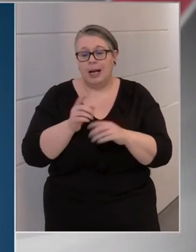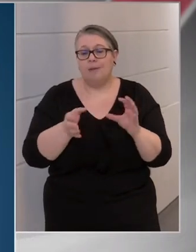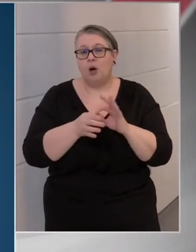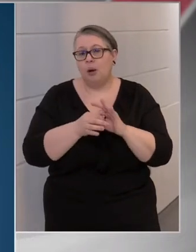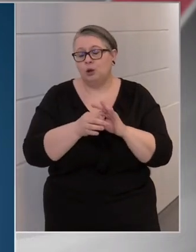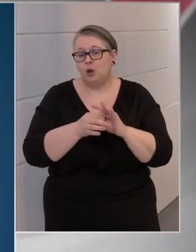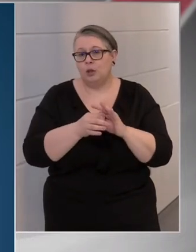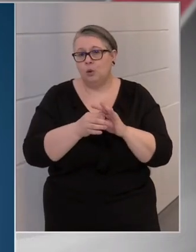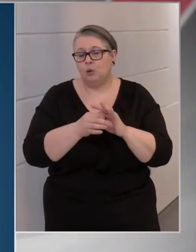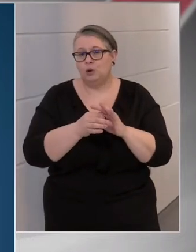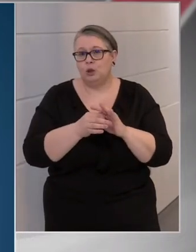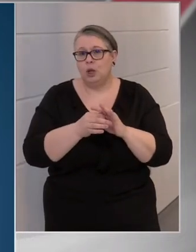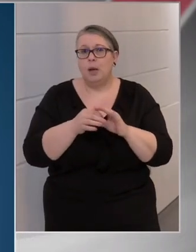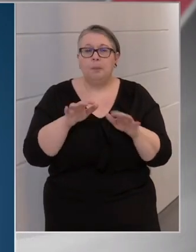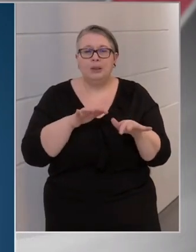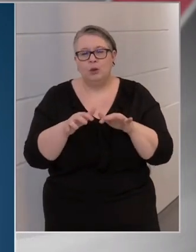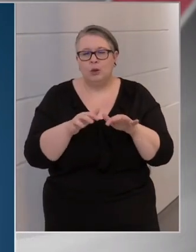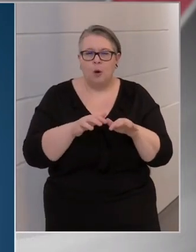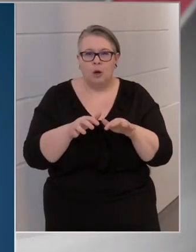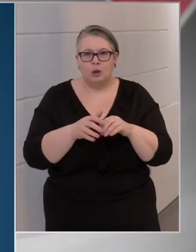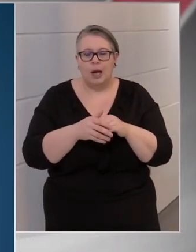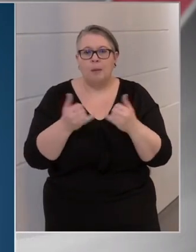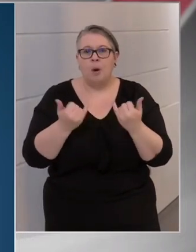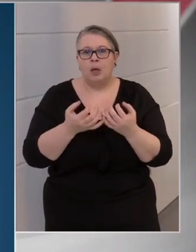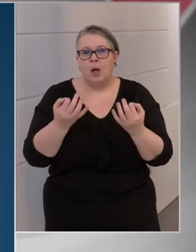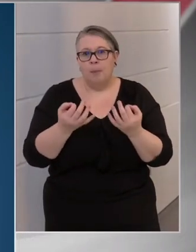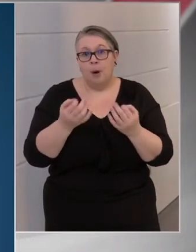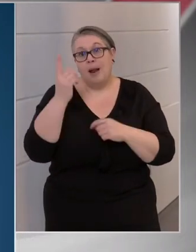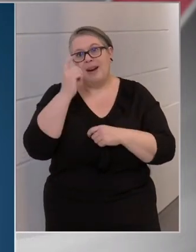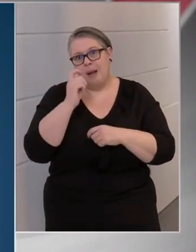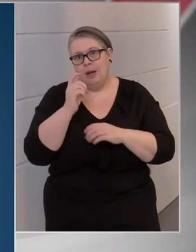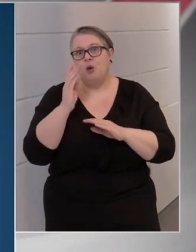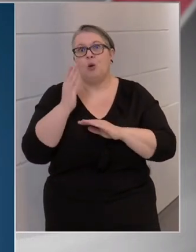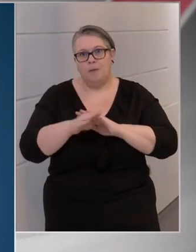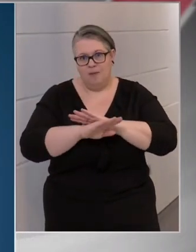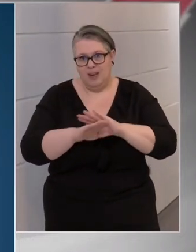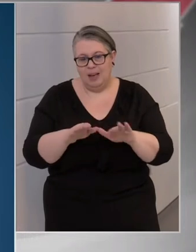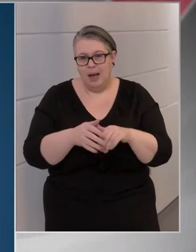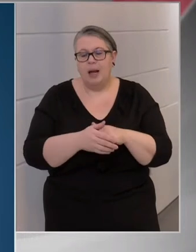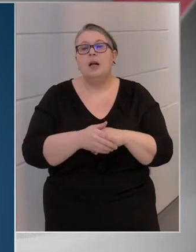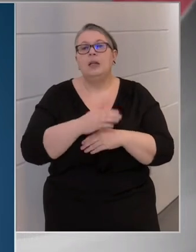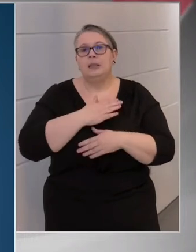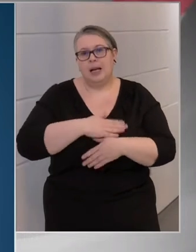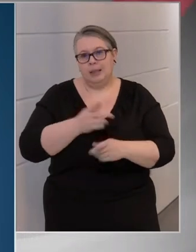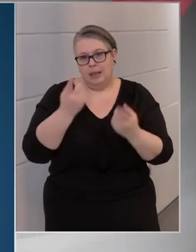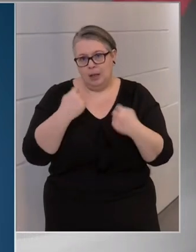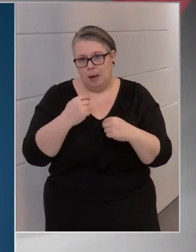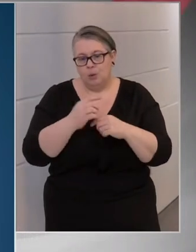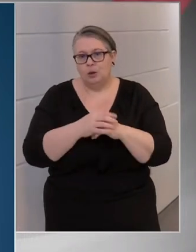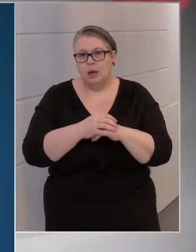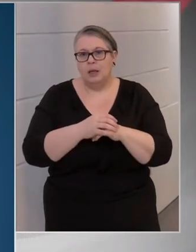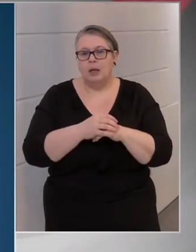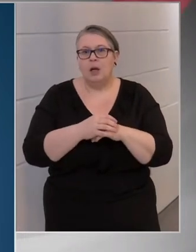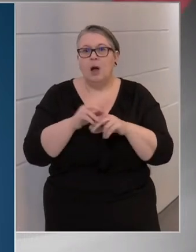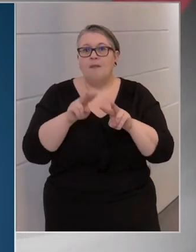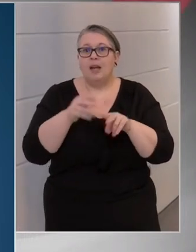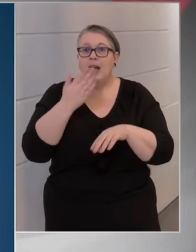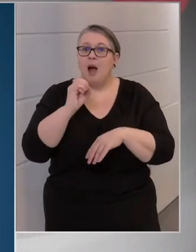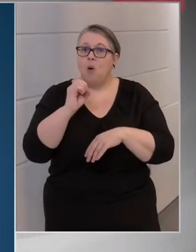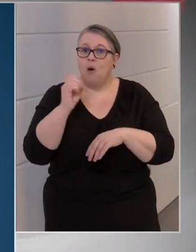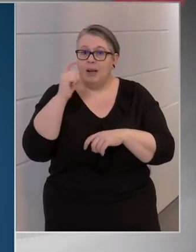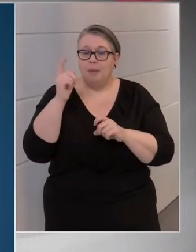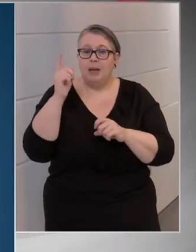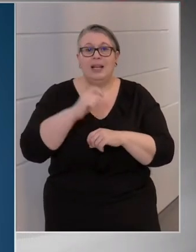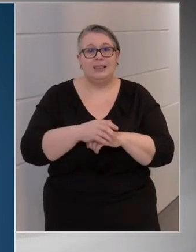kapcsolatos bizonytalanságok a mai nap a reményeink szerint véget érnek. Szeretnénk azt hangsúlyozni, hogy a WHO véleménye